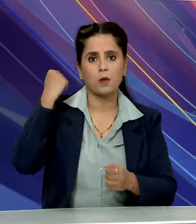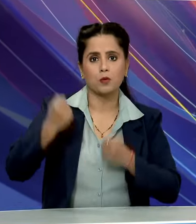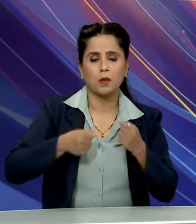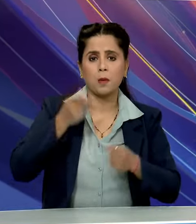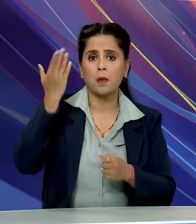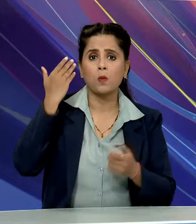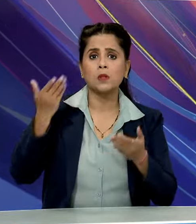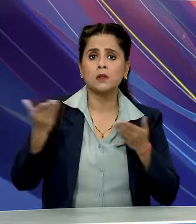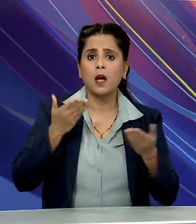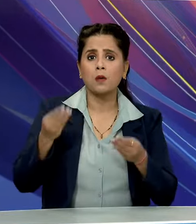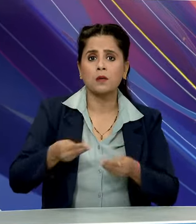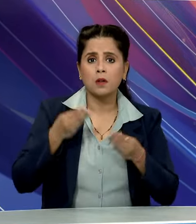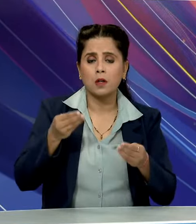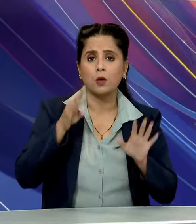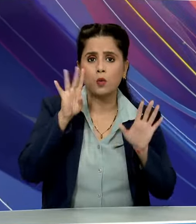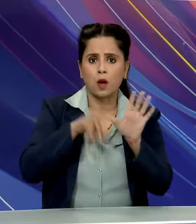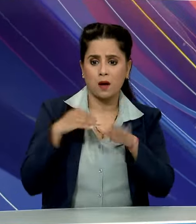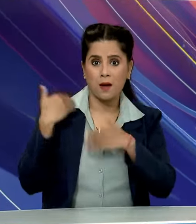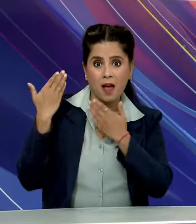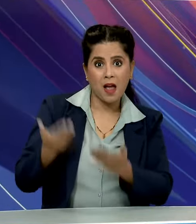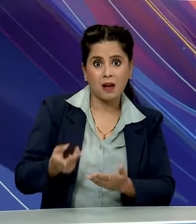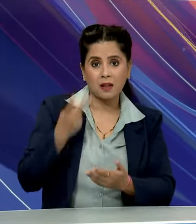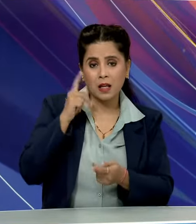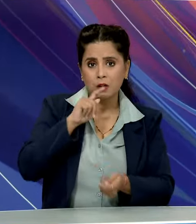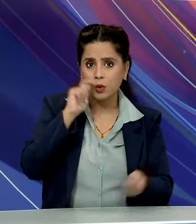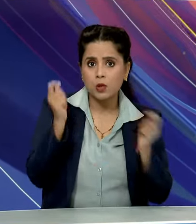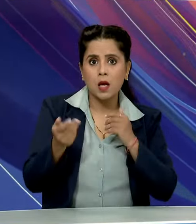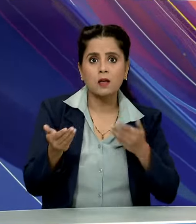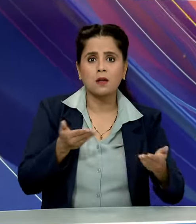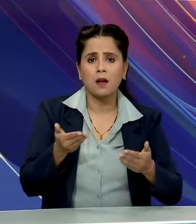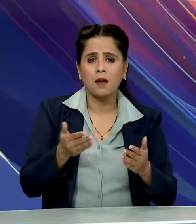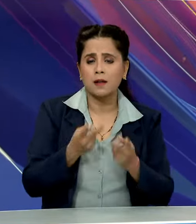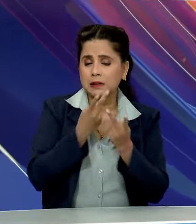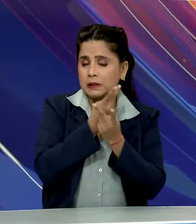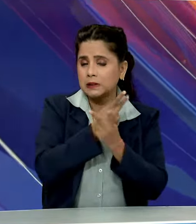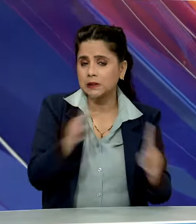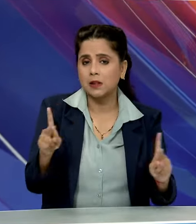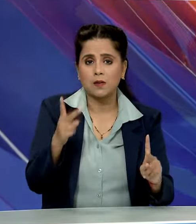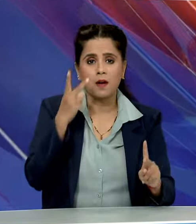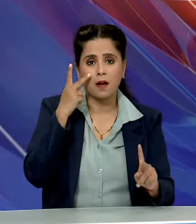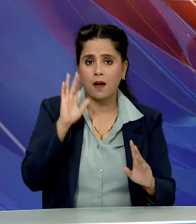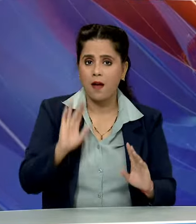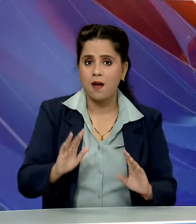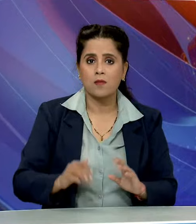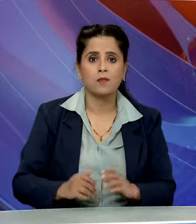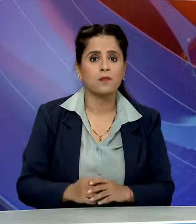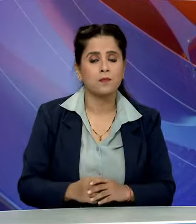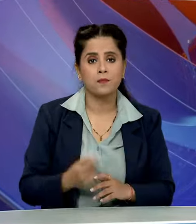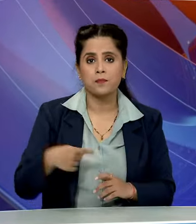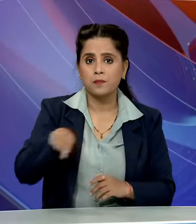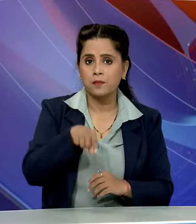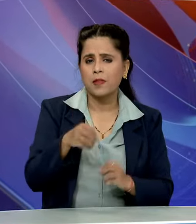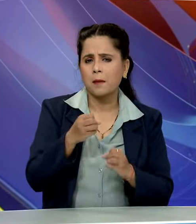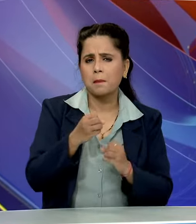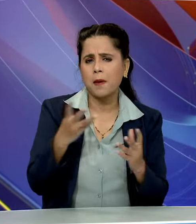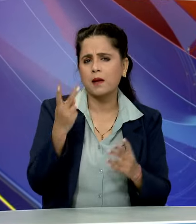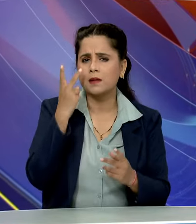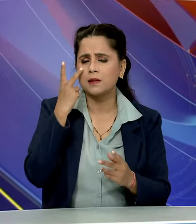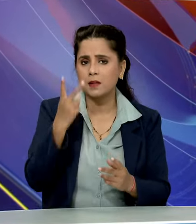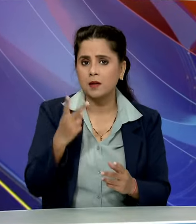सुविधाओं और पिछले 9 वर्षों में बदली सुविधाओं में जमीन आस्मान का अंतर है और कही ना कही